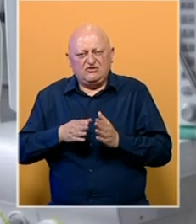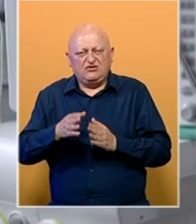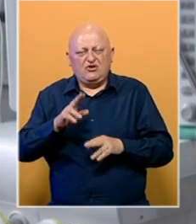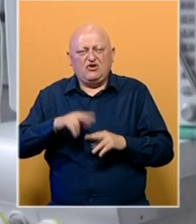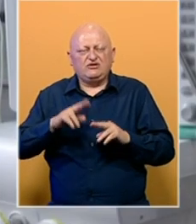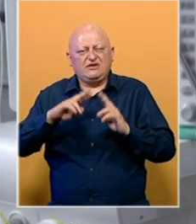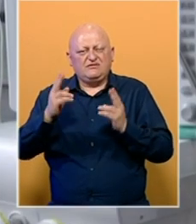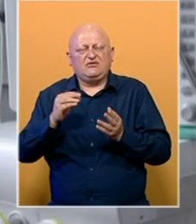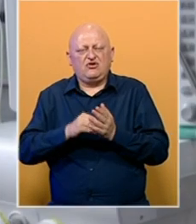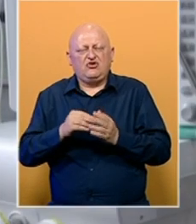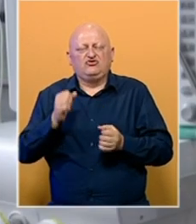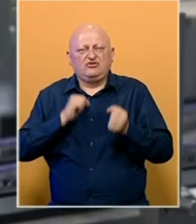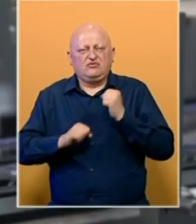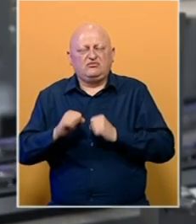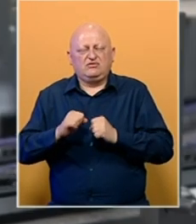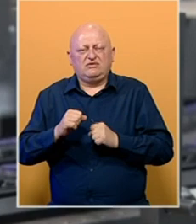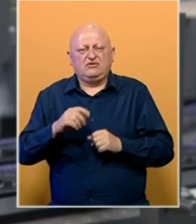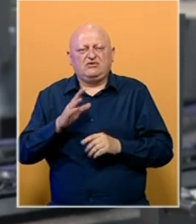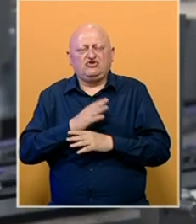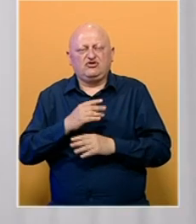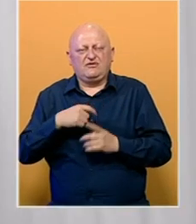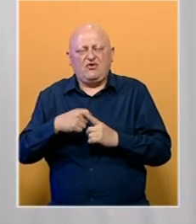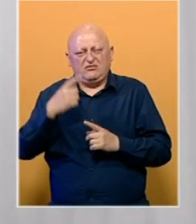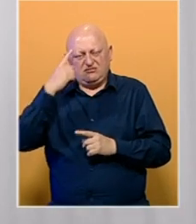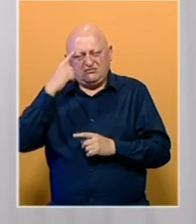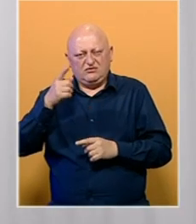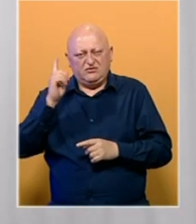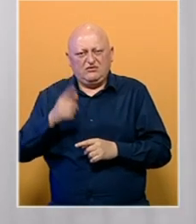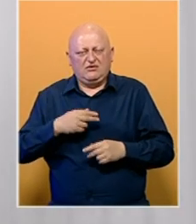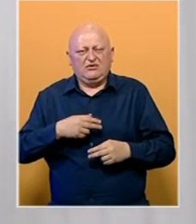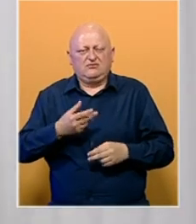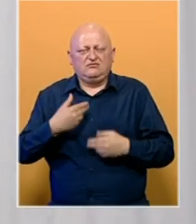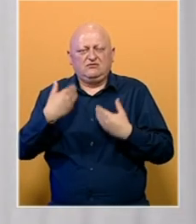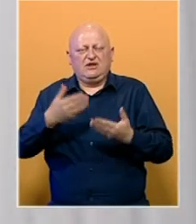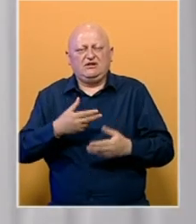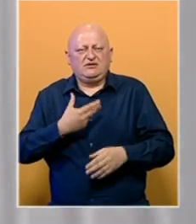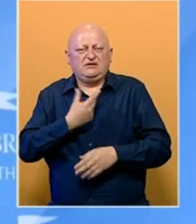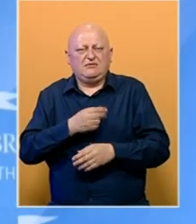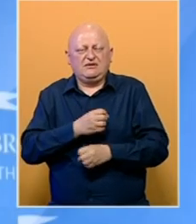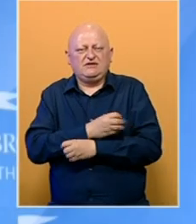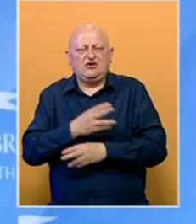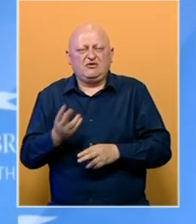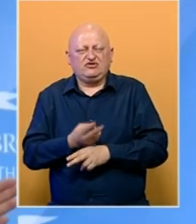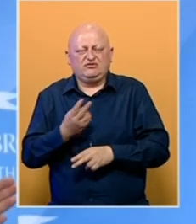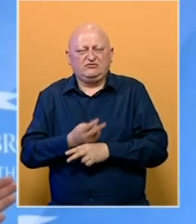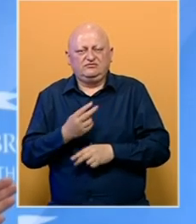statak svijeta i dalje je iz pašta. Stoga Žozef Borelj smatra kako je nužno donirati cijepiva silomašnim zemljama. Svijet